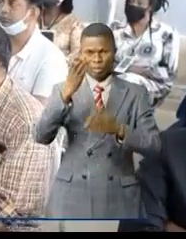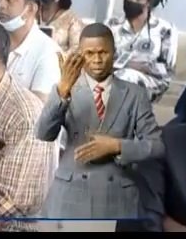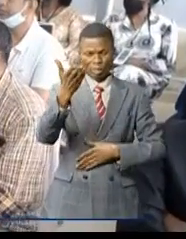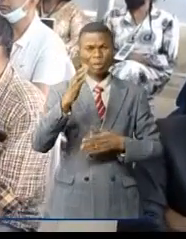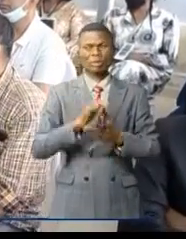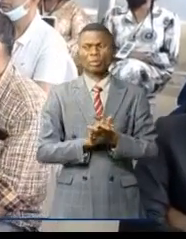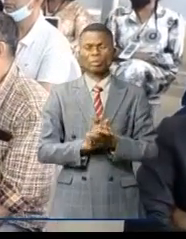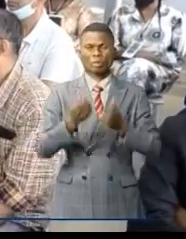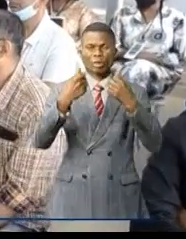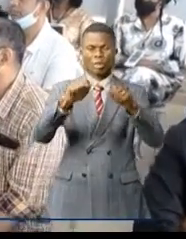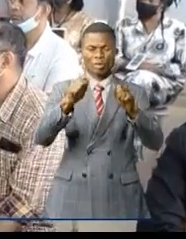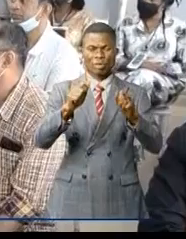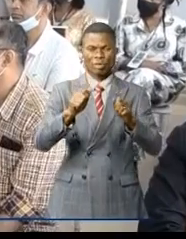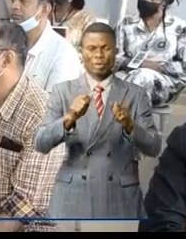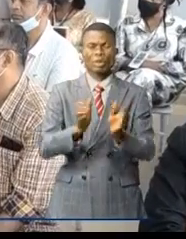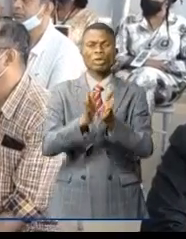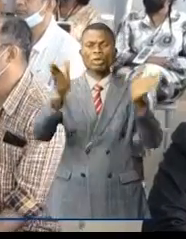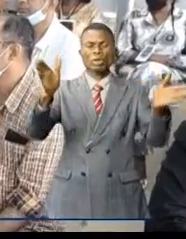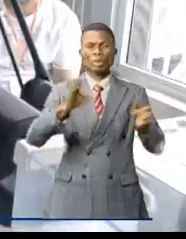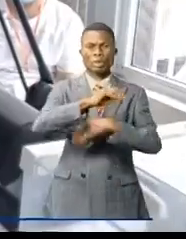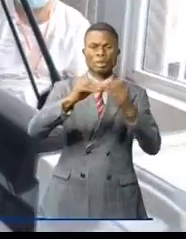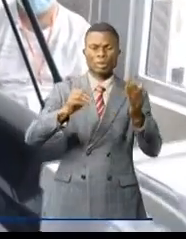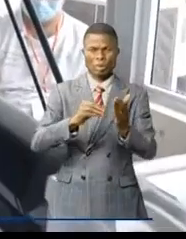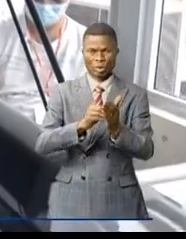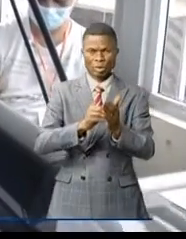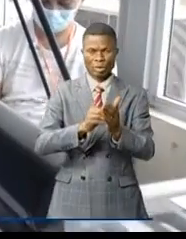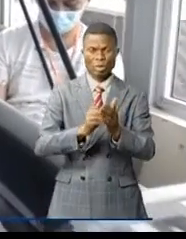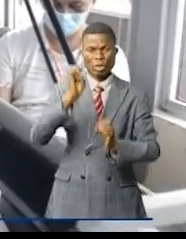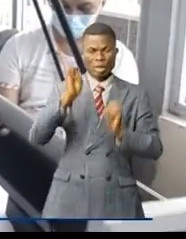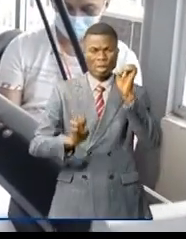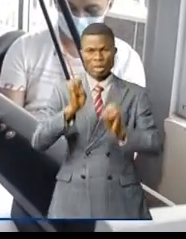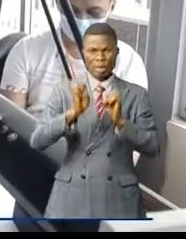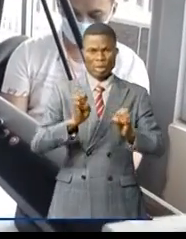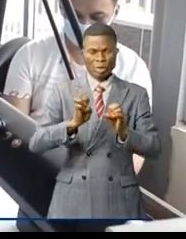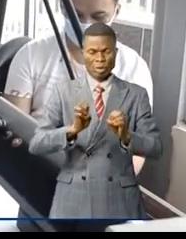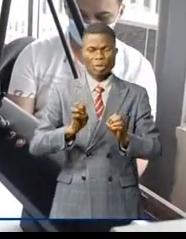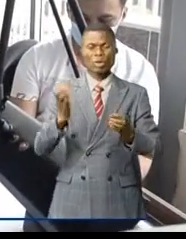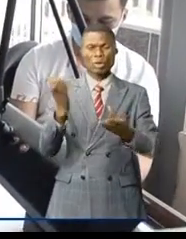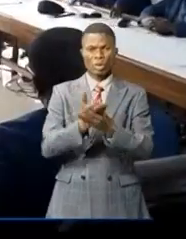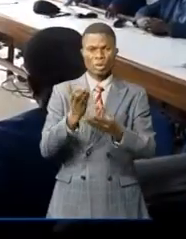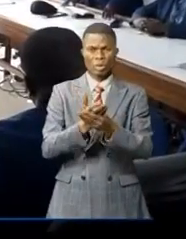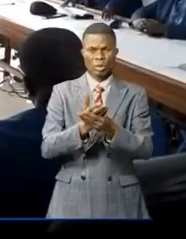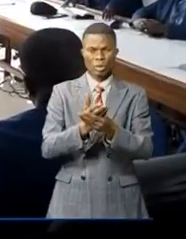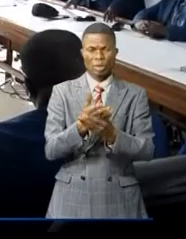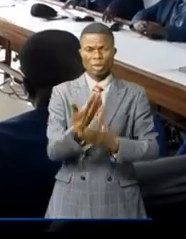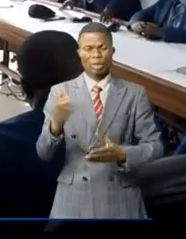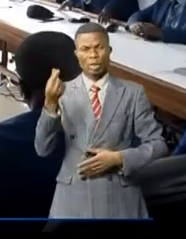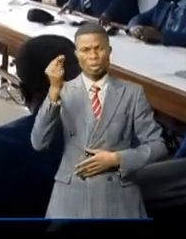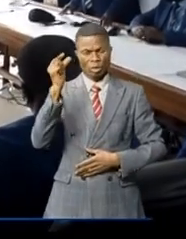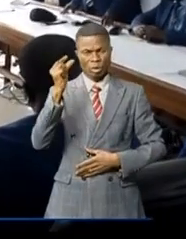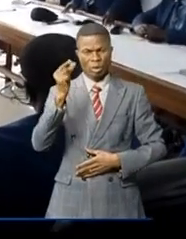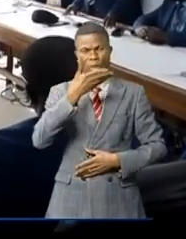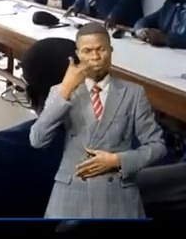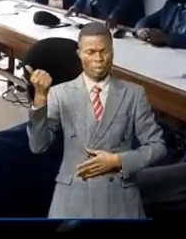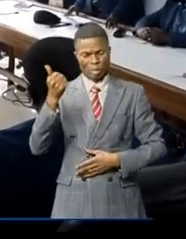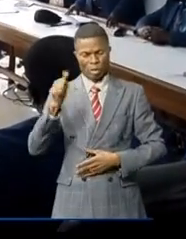Une vente aux enchères des diamants au centre d'expertise d'évaluation et de certification des cibistons minérales précieuses et